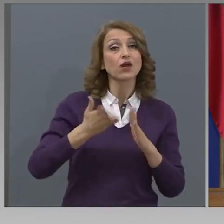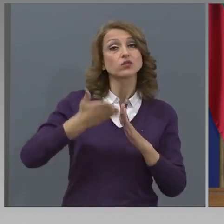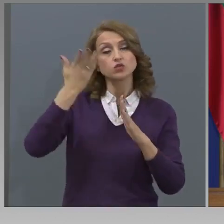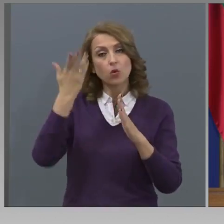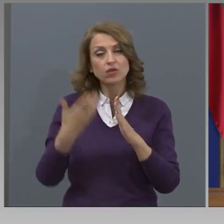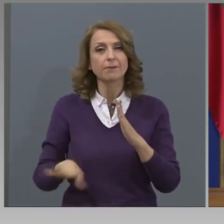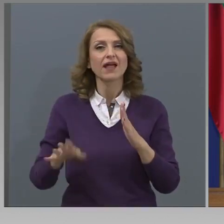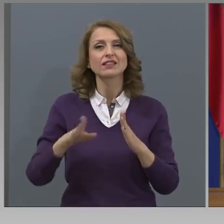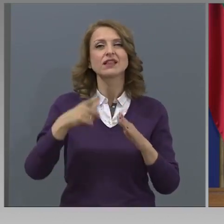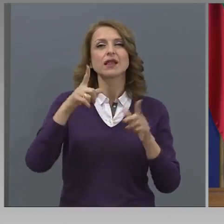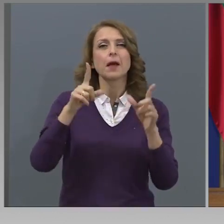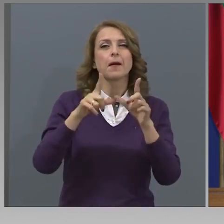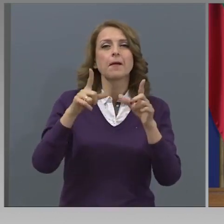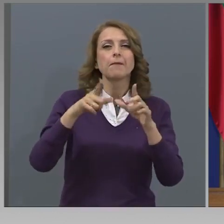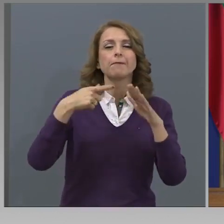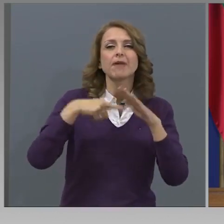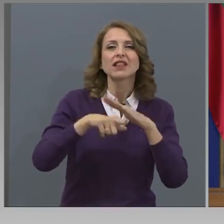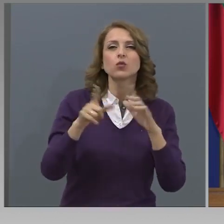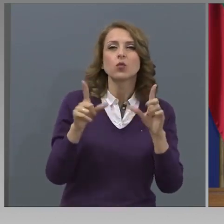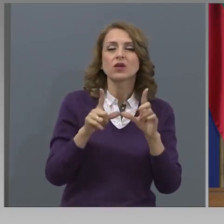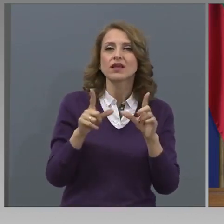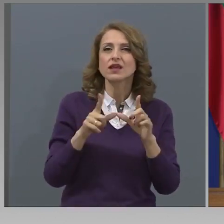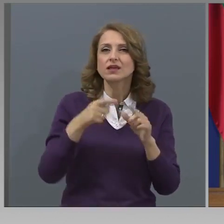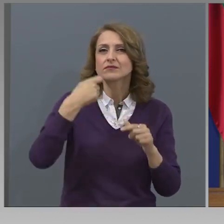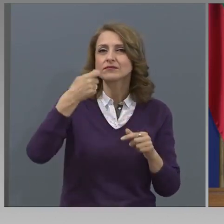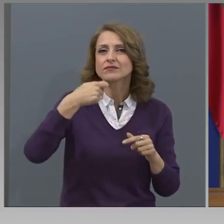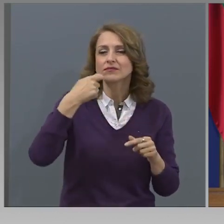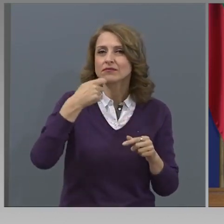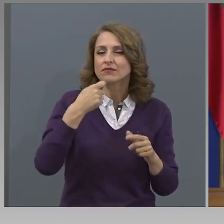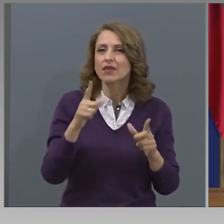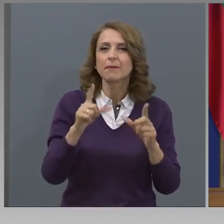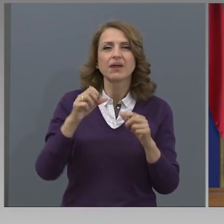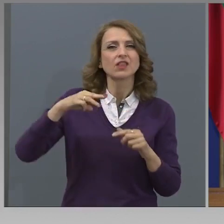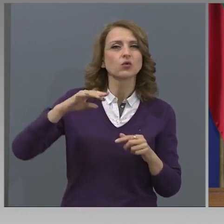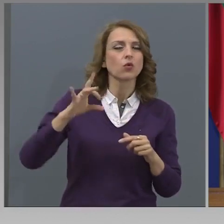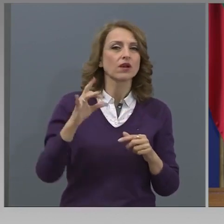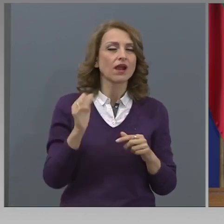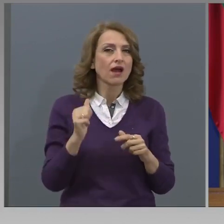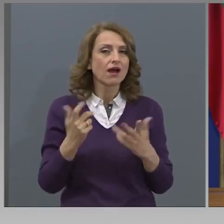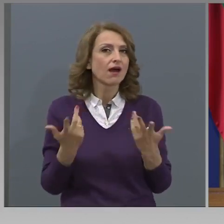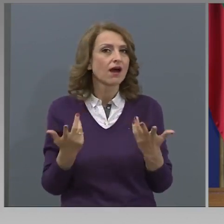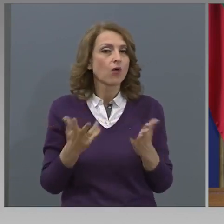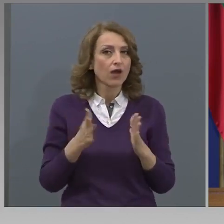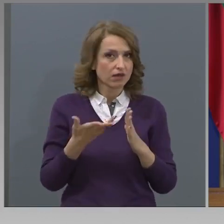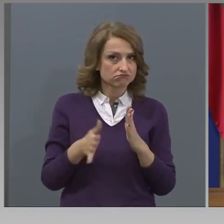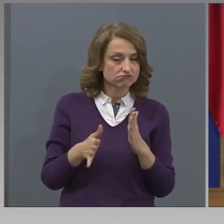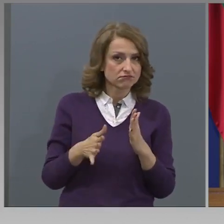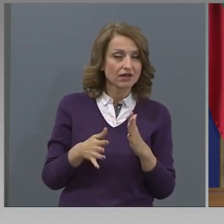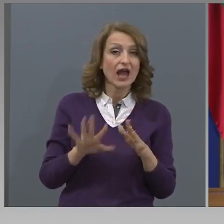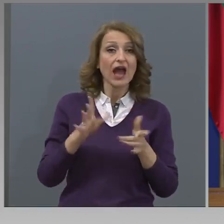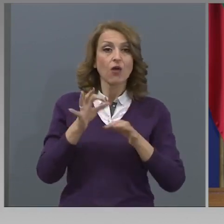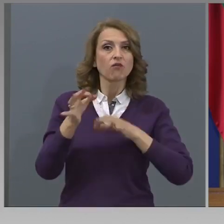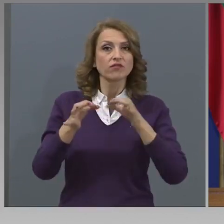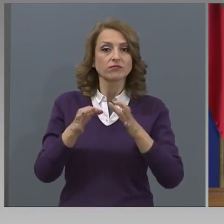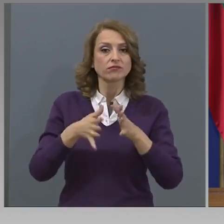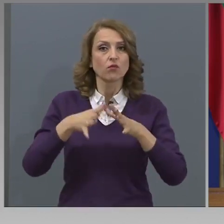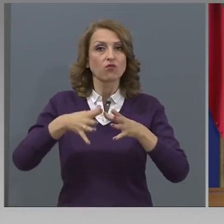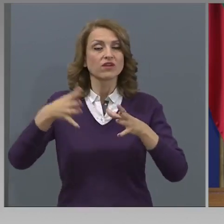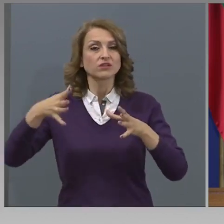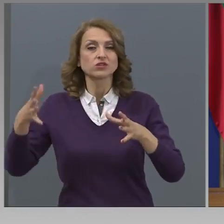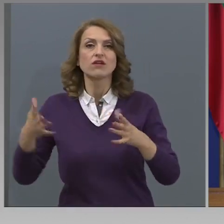матурите? Тъй като извареното положение е до 13 май, но знаеме пандемията, не пита и нищо чудно да се стигне и до по